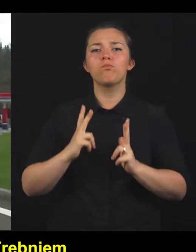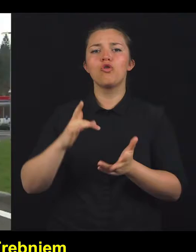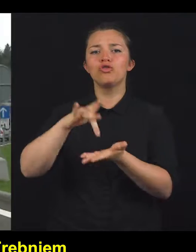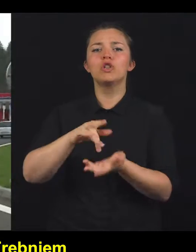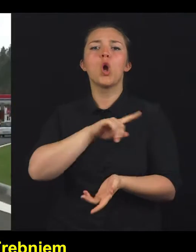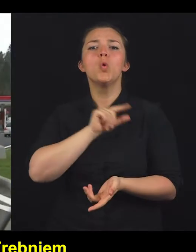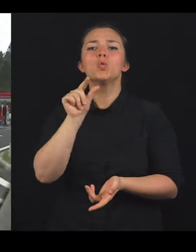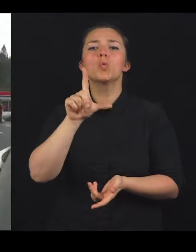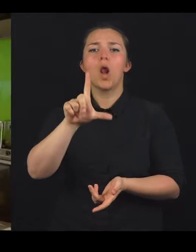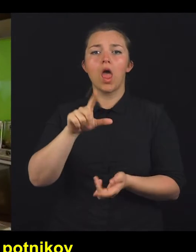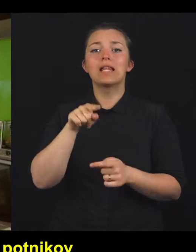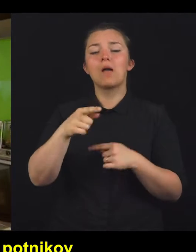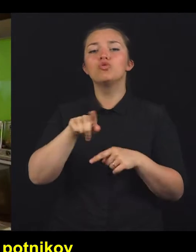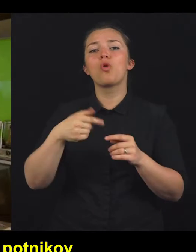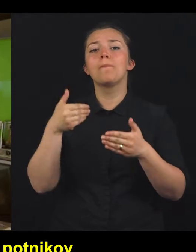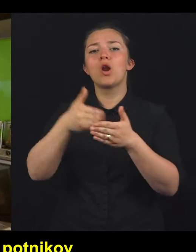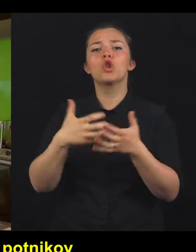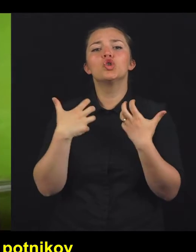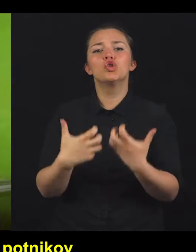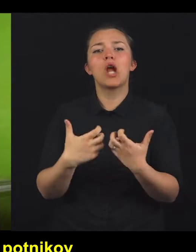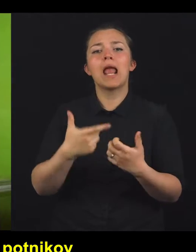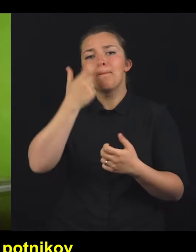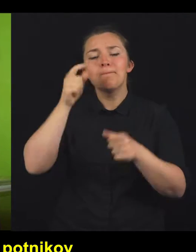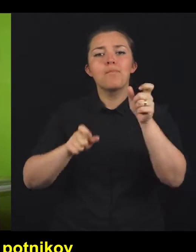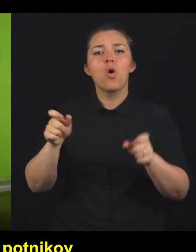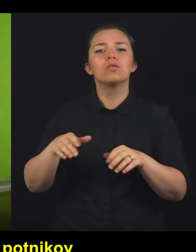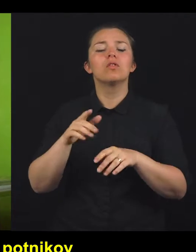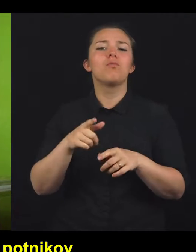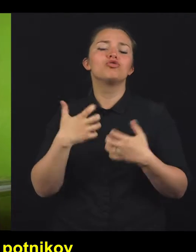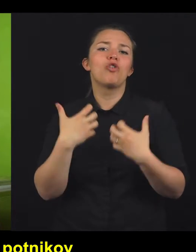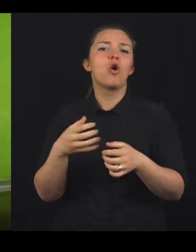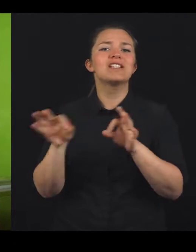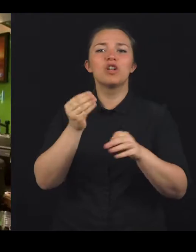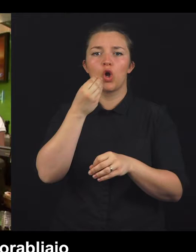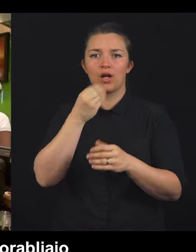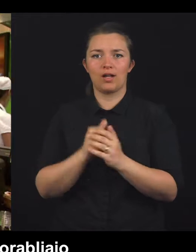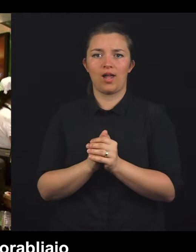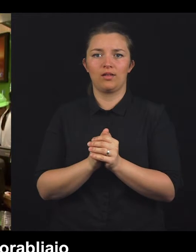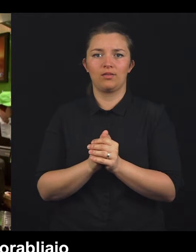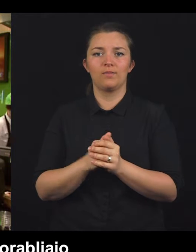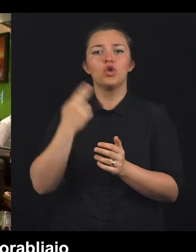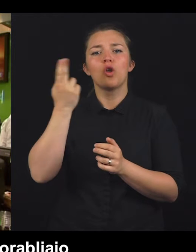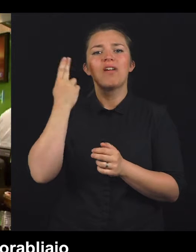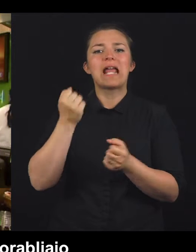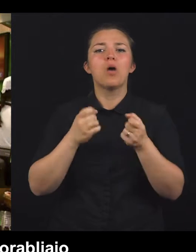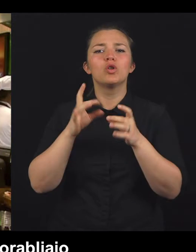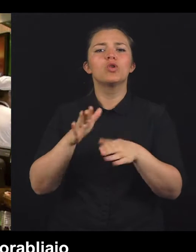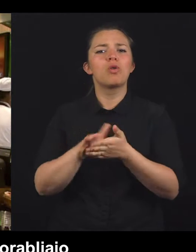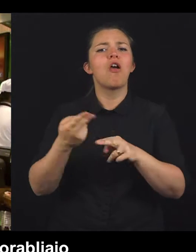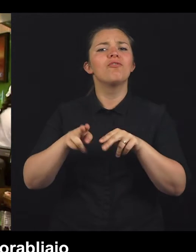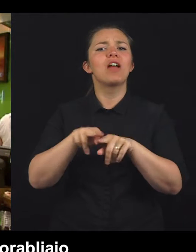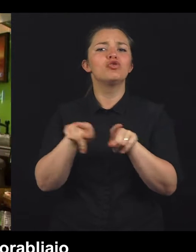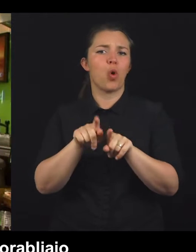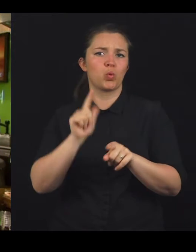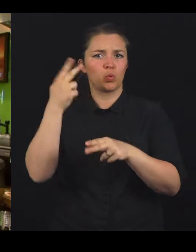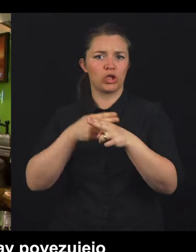počivališče DUL, kjer so se prilavodili željem potnikov po svežji hrani. V Sloveniji se avtoceste uporabljajo več kot v